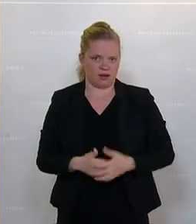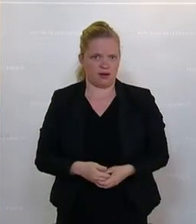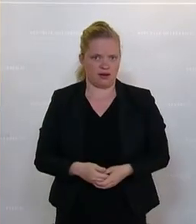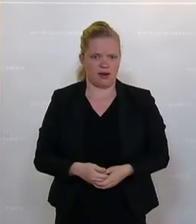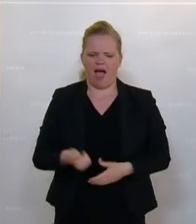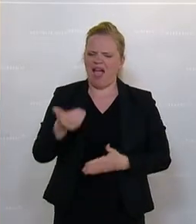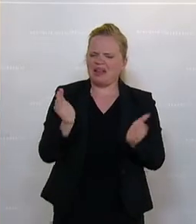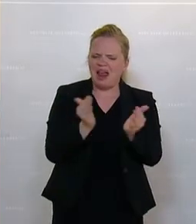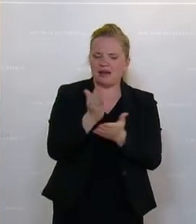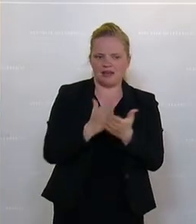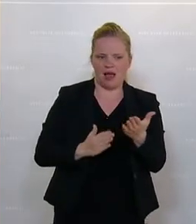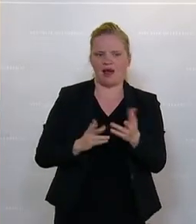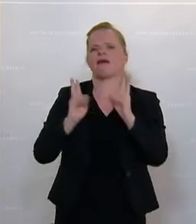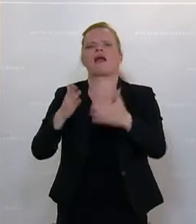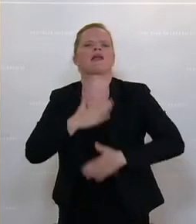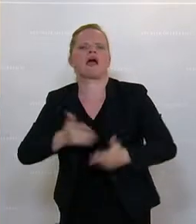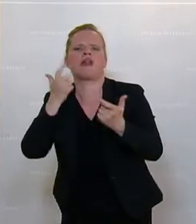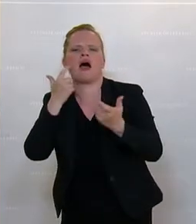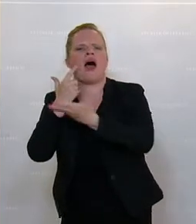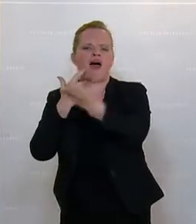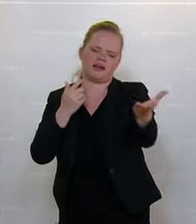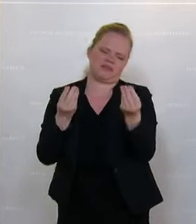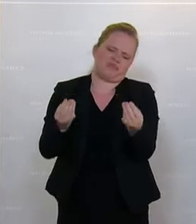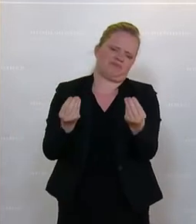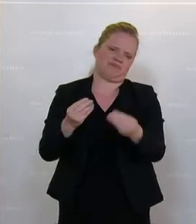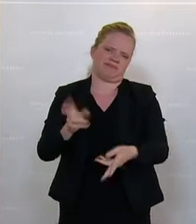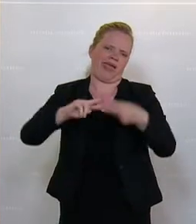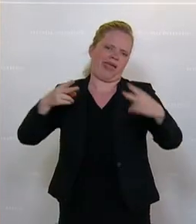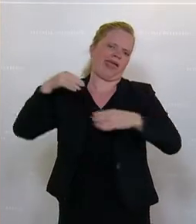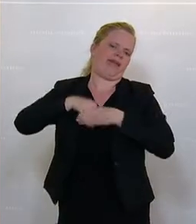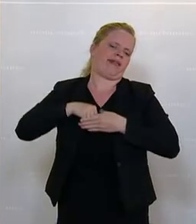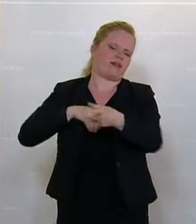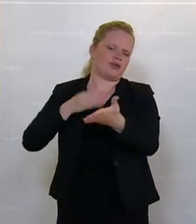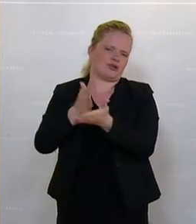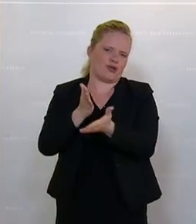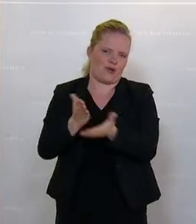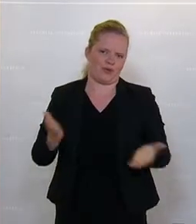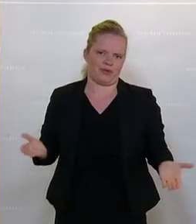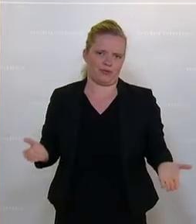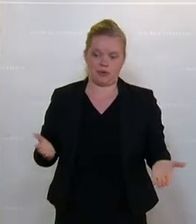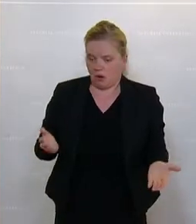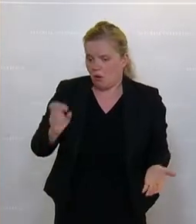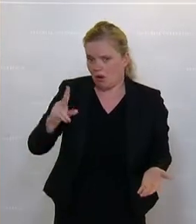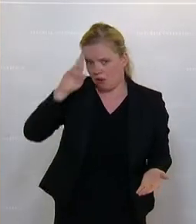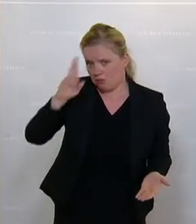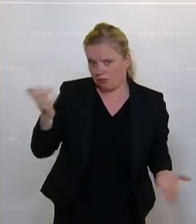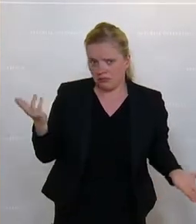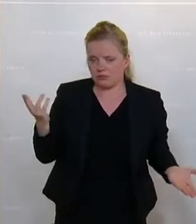Teil davon, da können Sie gerne lachen, das liegt in Ihren Genen und das muss man ja fast schon wertschätzen,